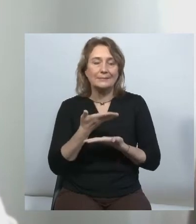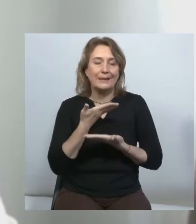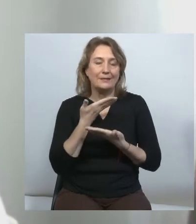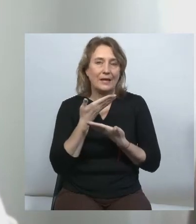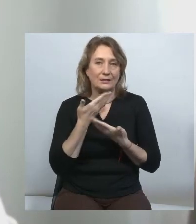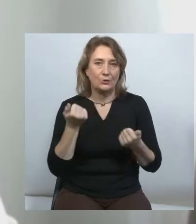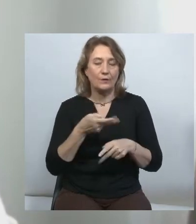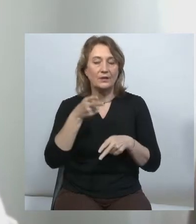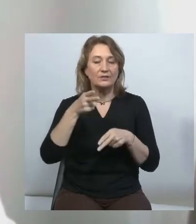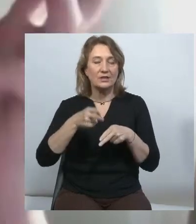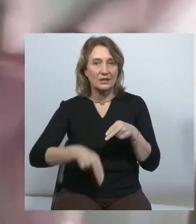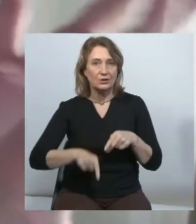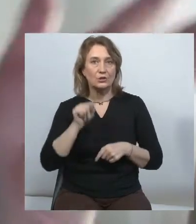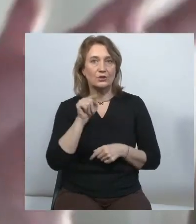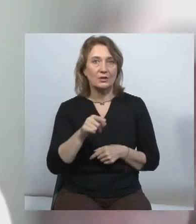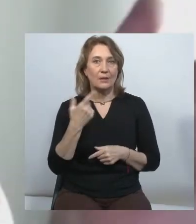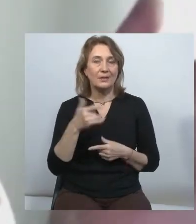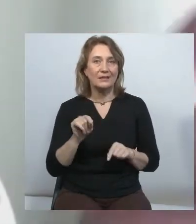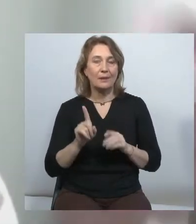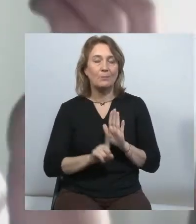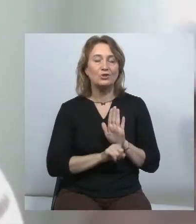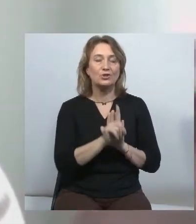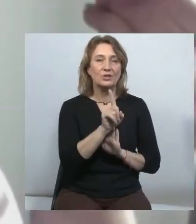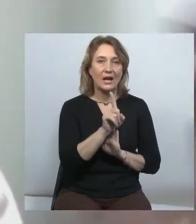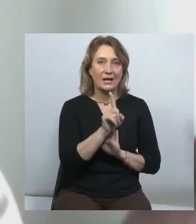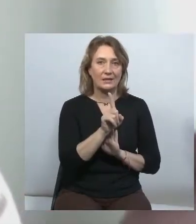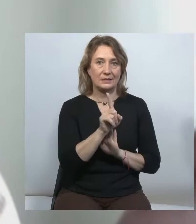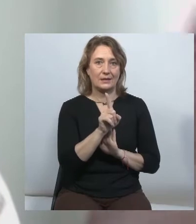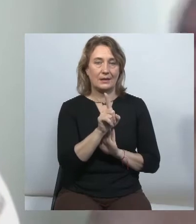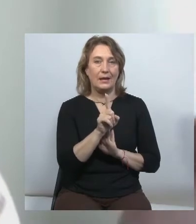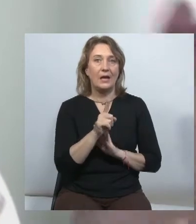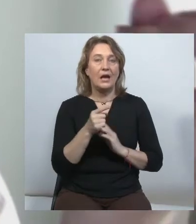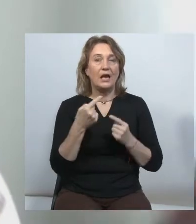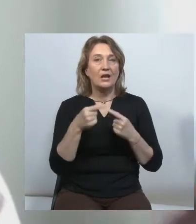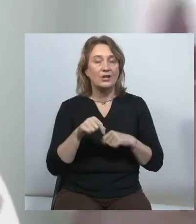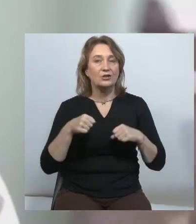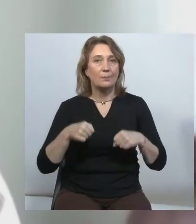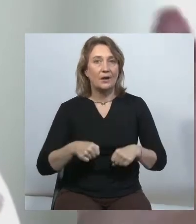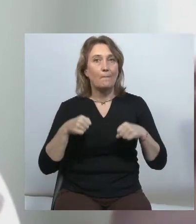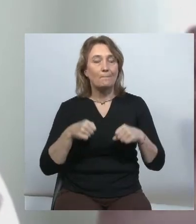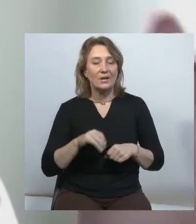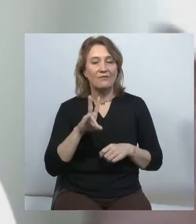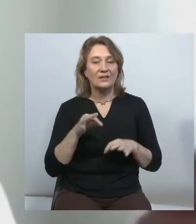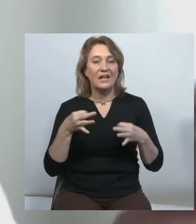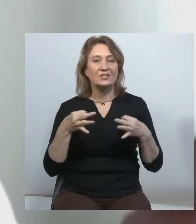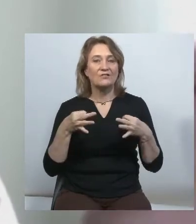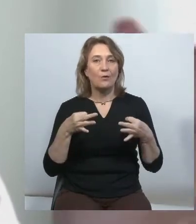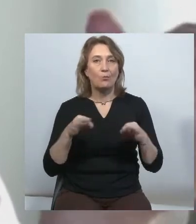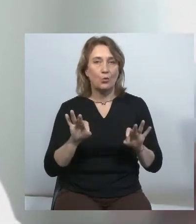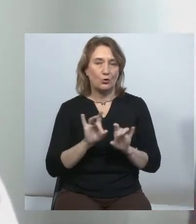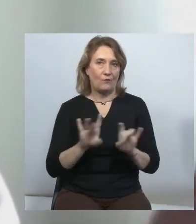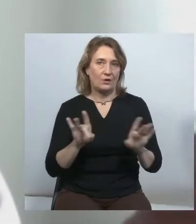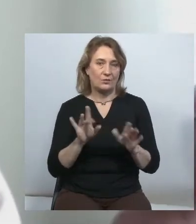закінчується там, де починається порушення інших прав. Європейська конвенція говорить, що право на свободу вираження не є